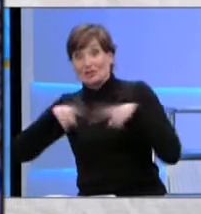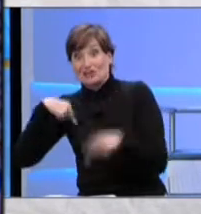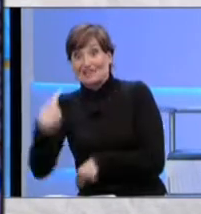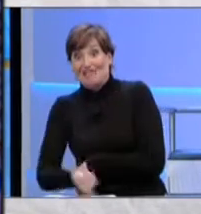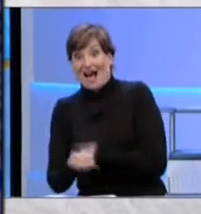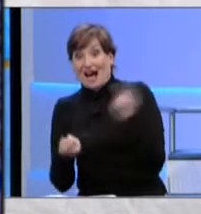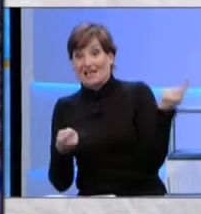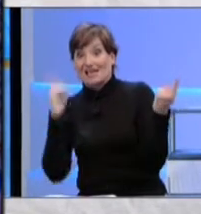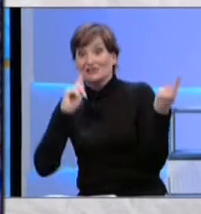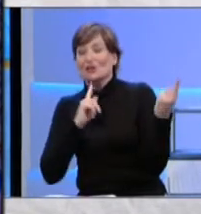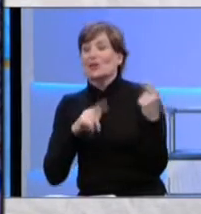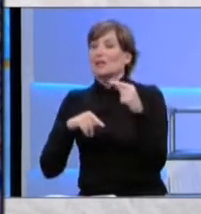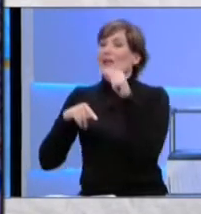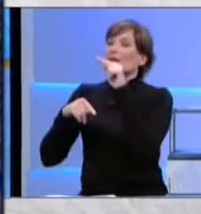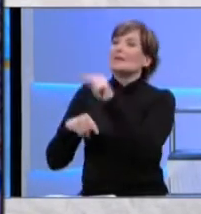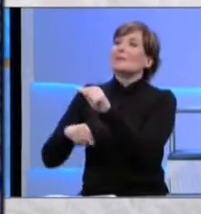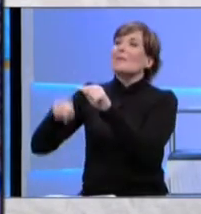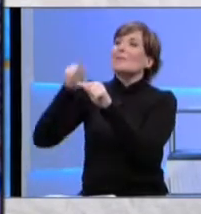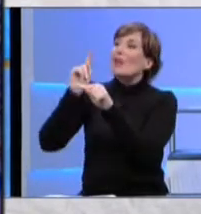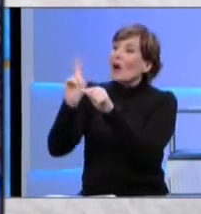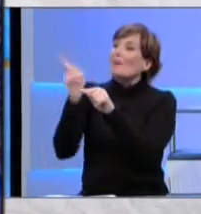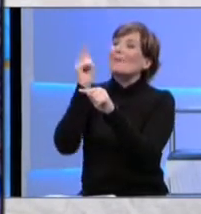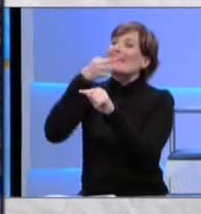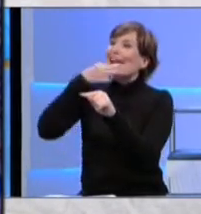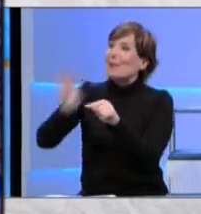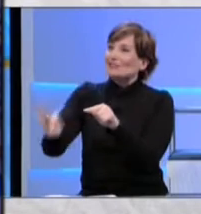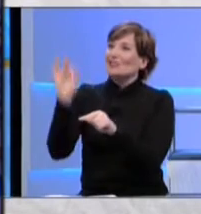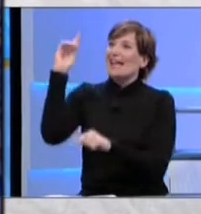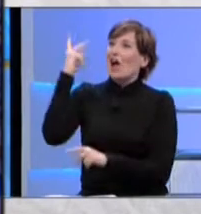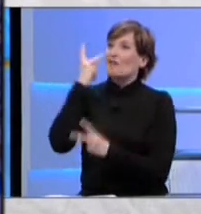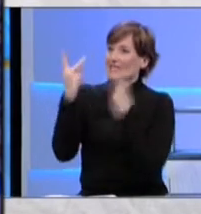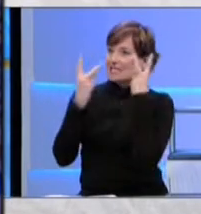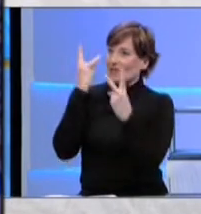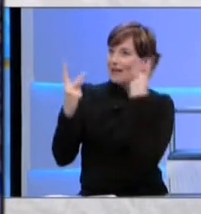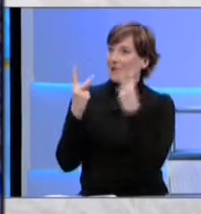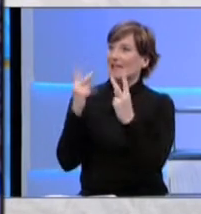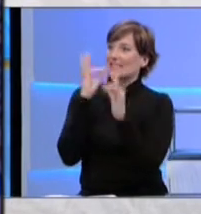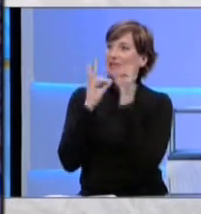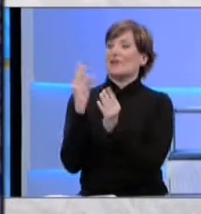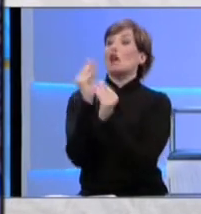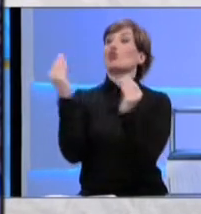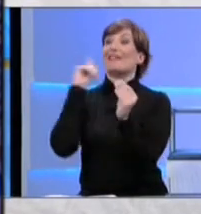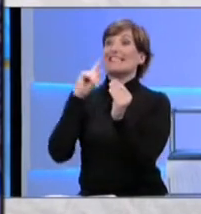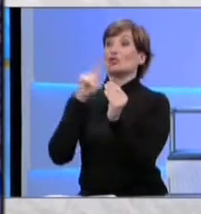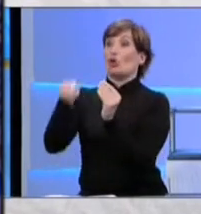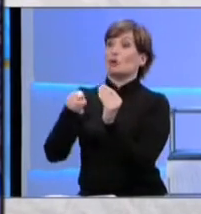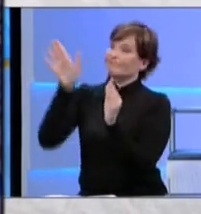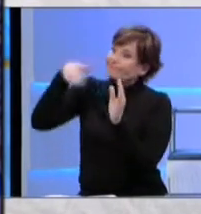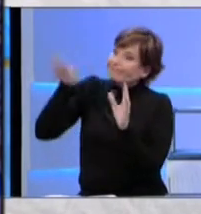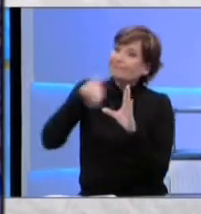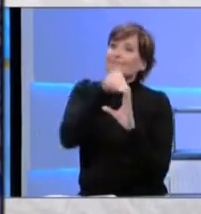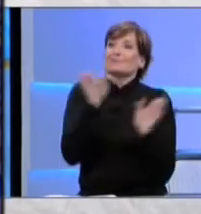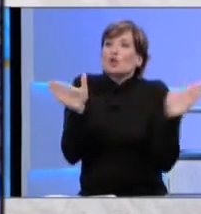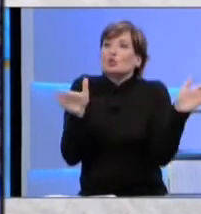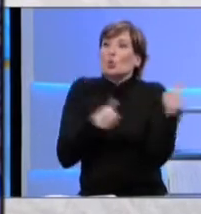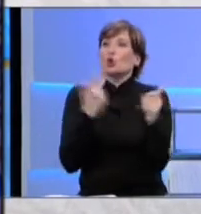che la capacità visiva faceva sì che questi giovani sordi venivano messi nelle botteghe dei grandi artisti